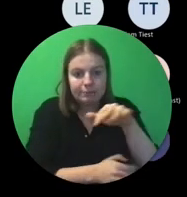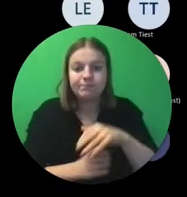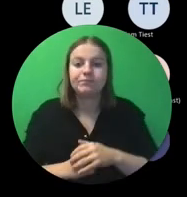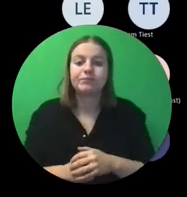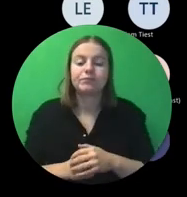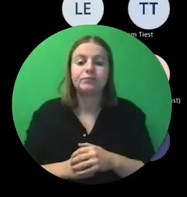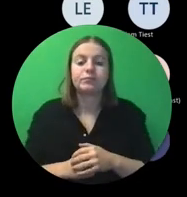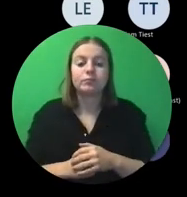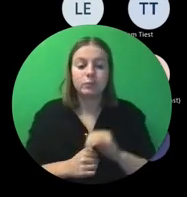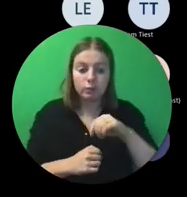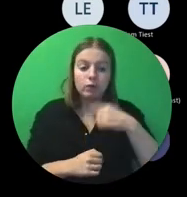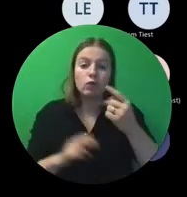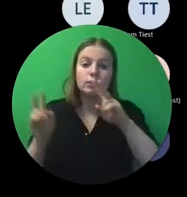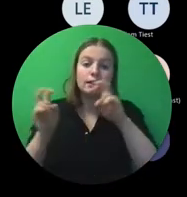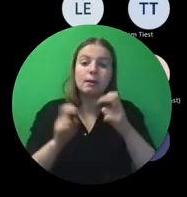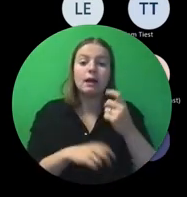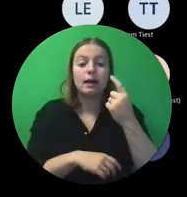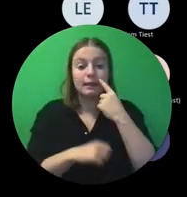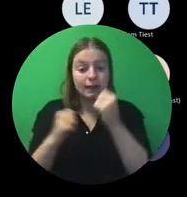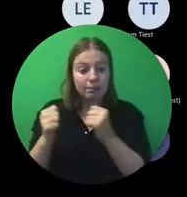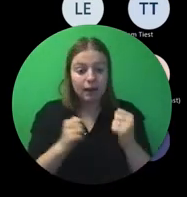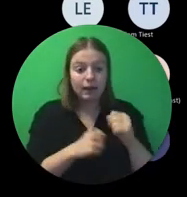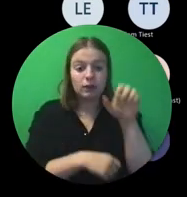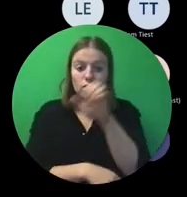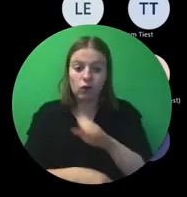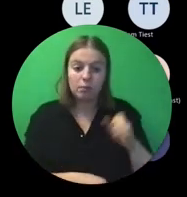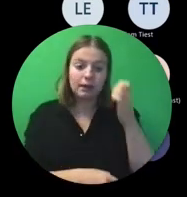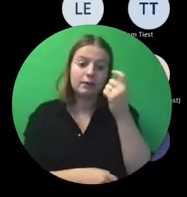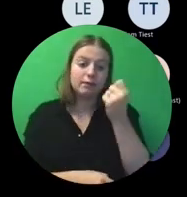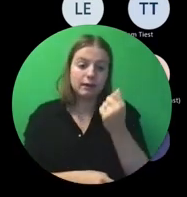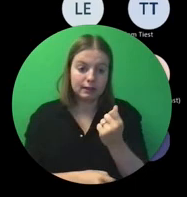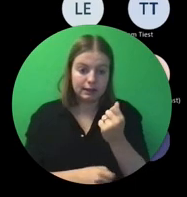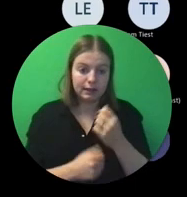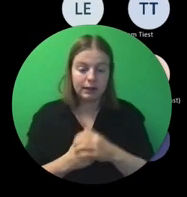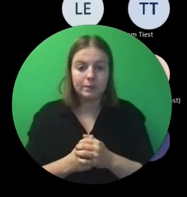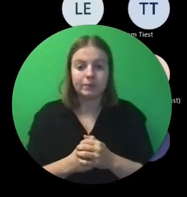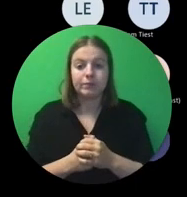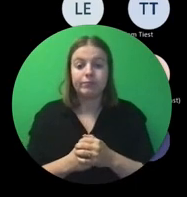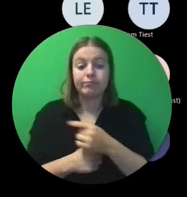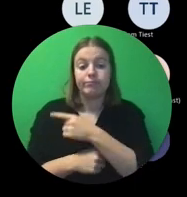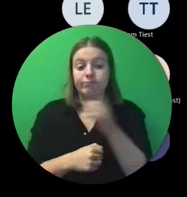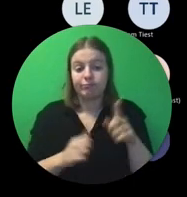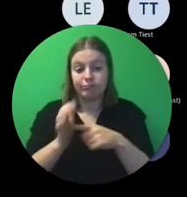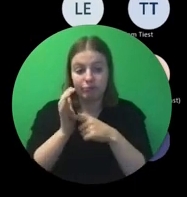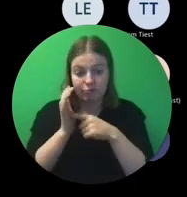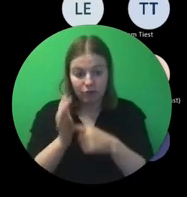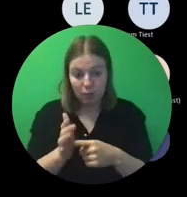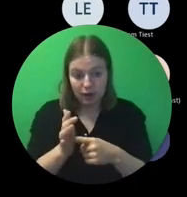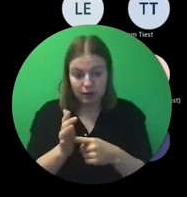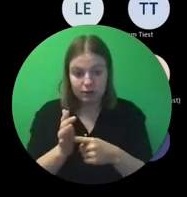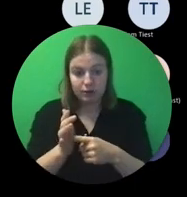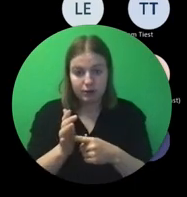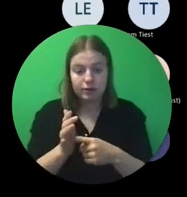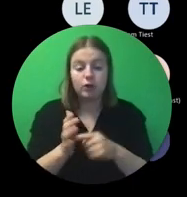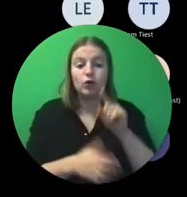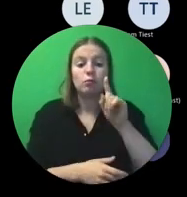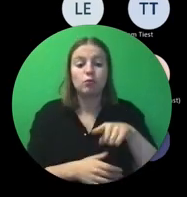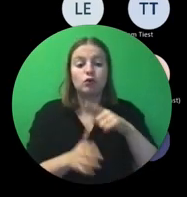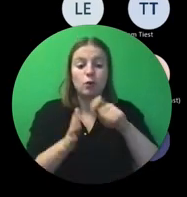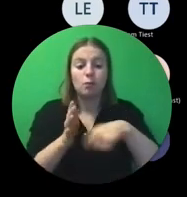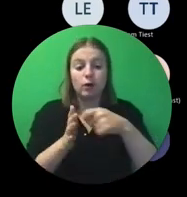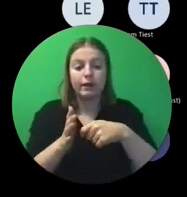Zichtbaarheid van de Europese financiering. Dus je hebt de verplichting om je project